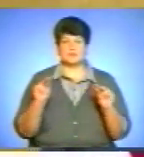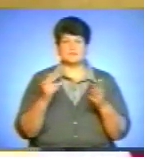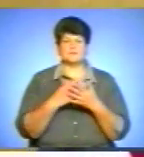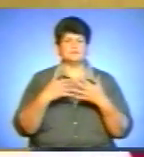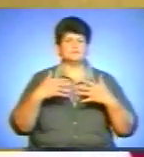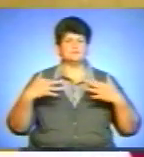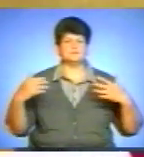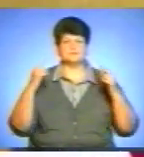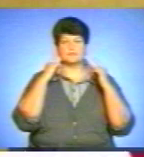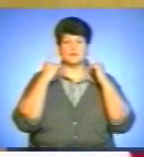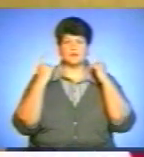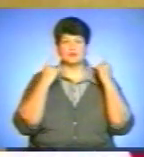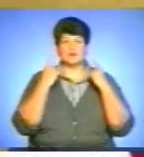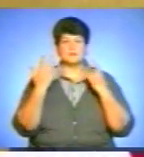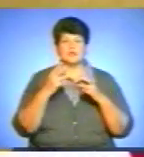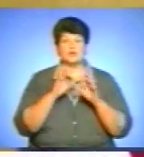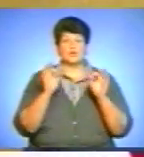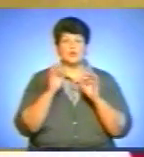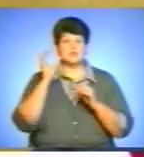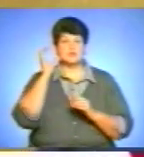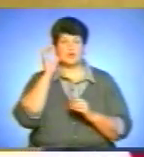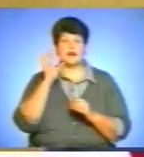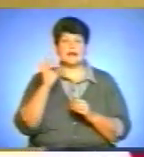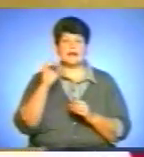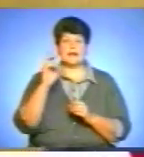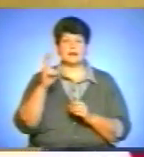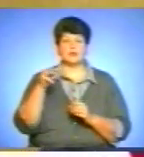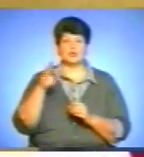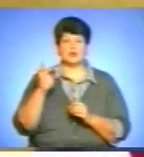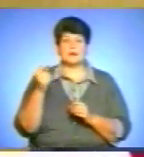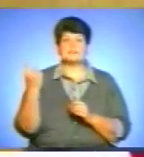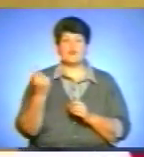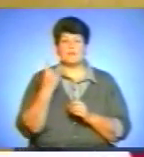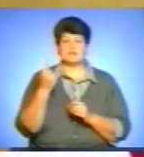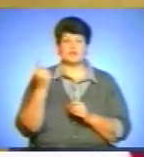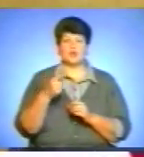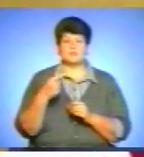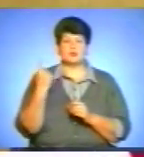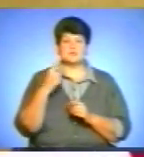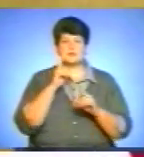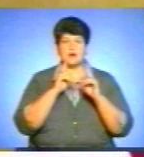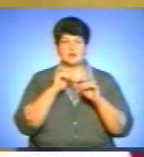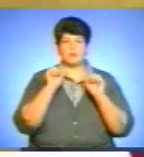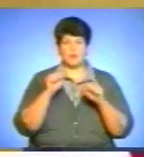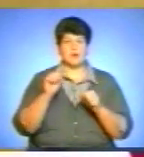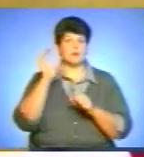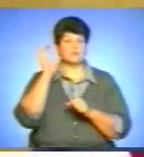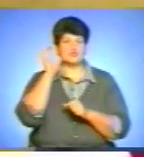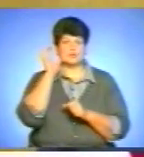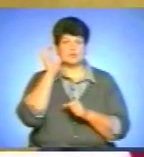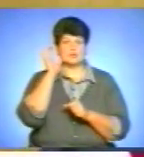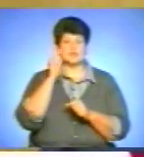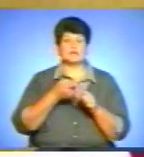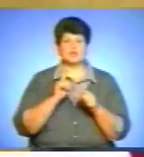чутки. Жодного разу ми не заслухали ректора. Жодного разу. Це вперше Тернопільська обласна рада могла послухати ефективність діяльності цього